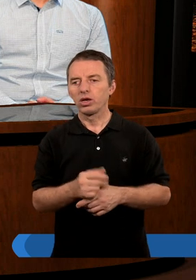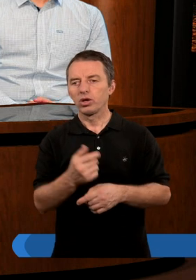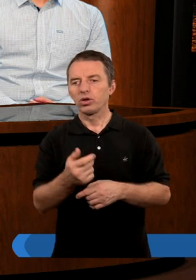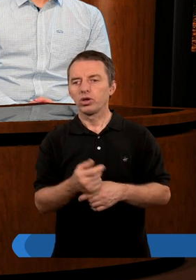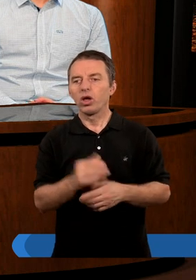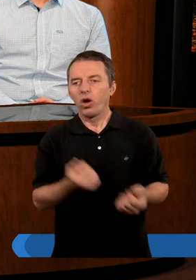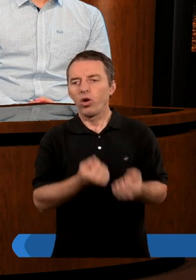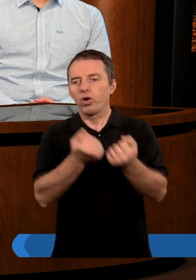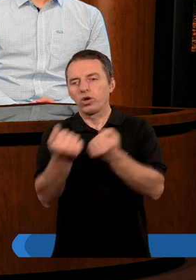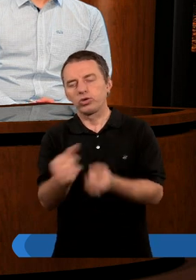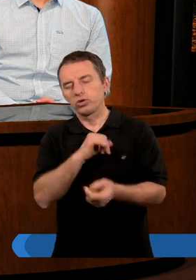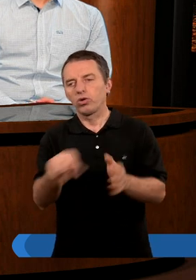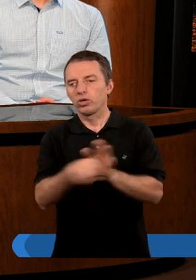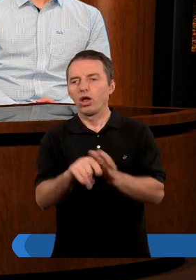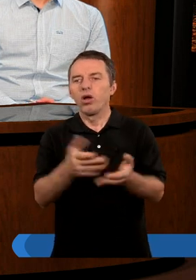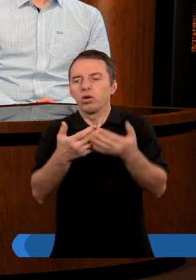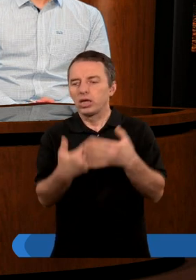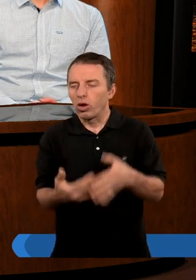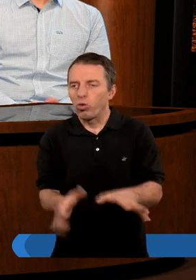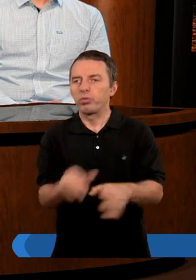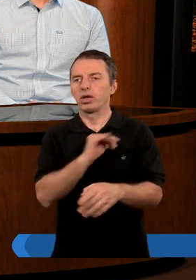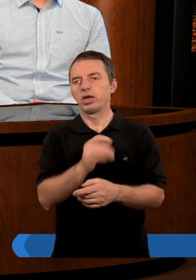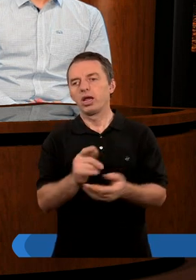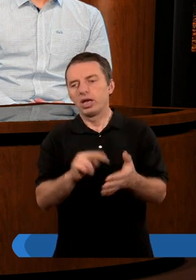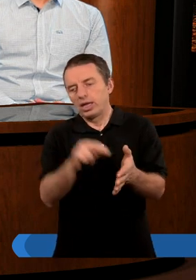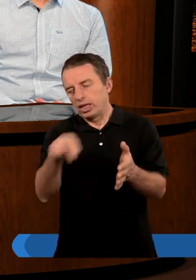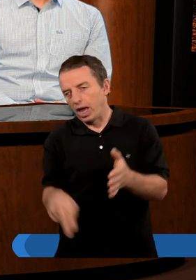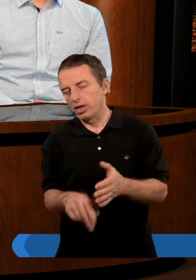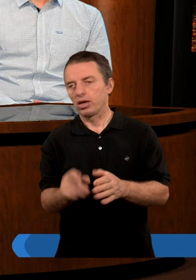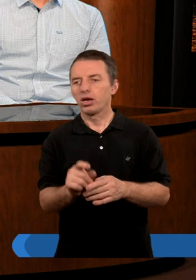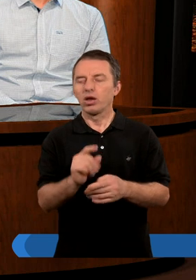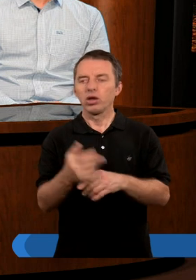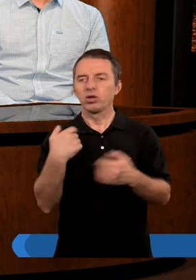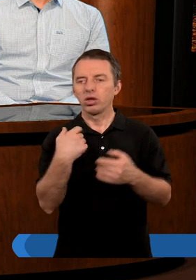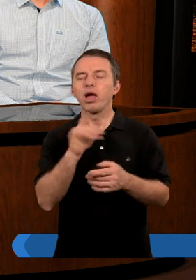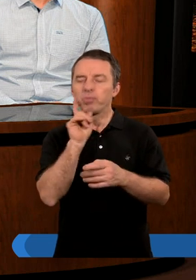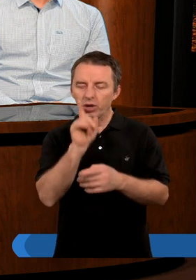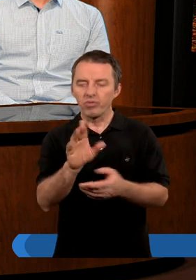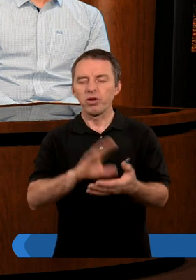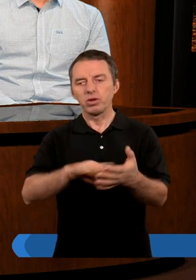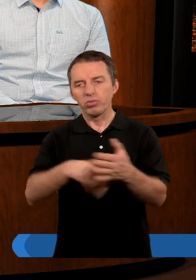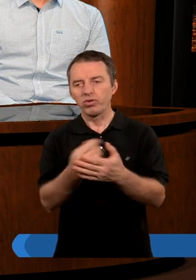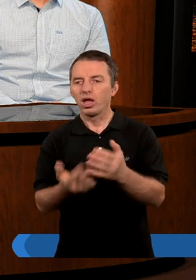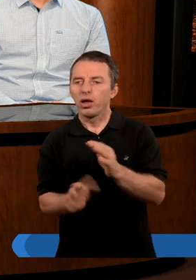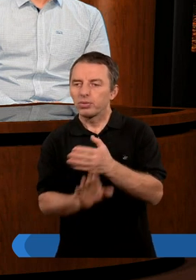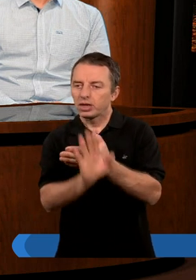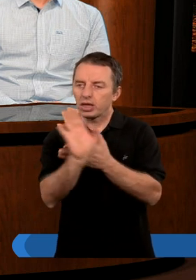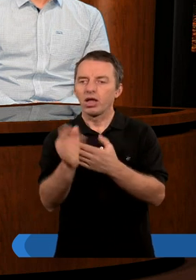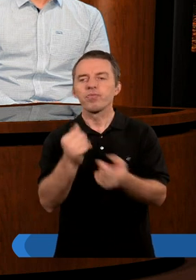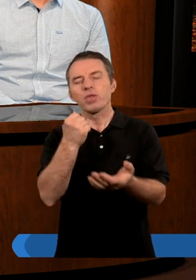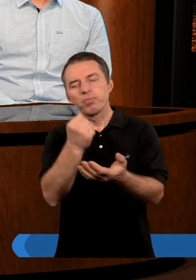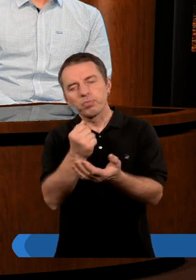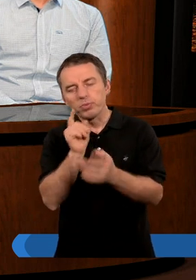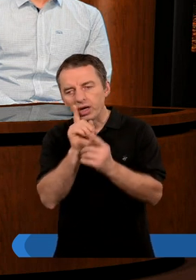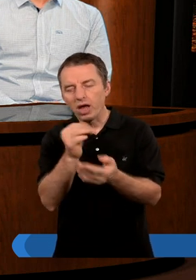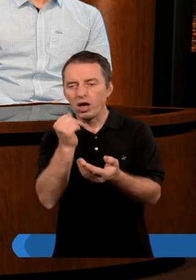jako grzech, odnosi się do pogubienia się, zejścia, chybienia pewnego celu. tak naprawdę Biblia przedstawia prawo Boże